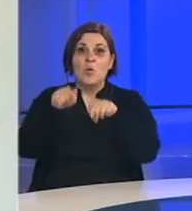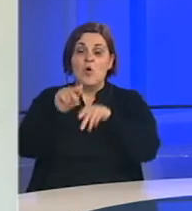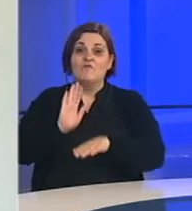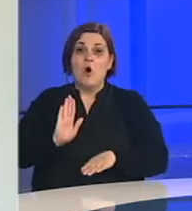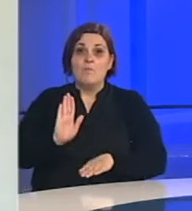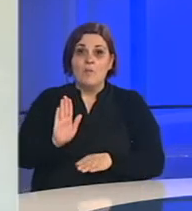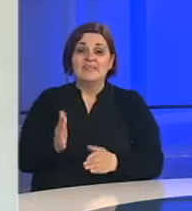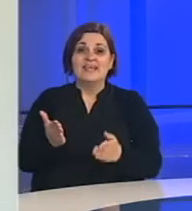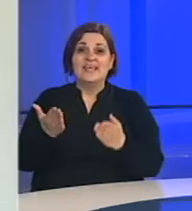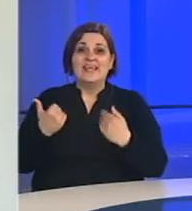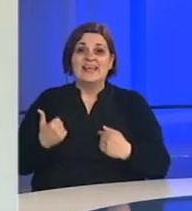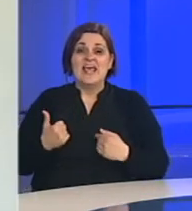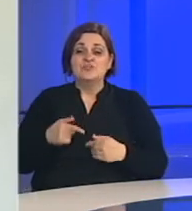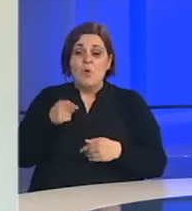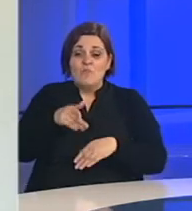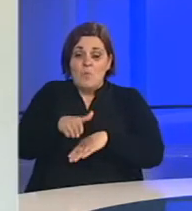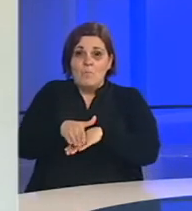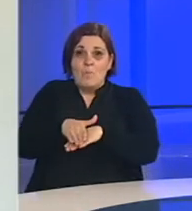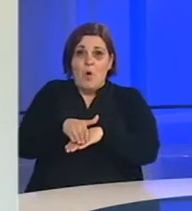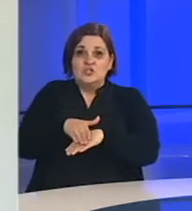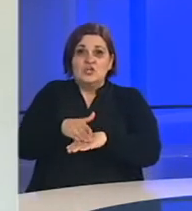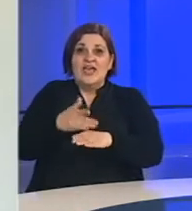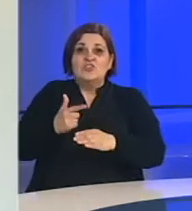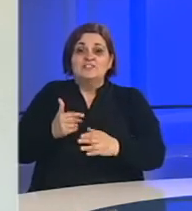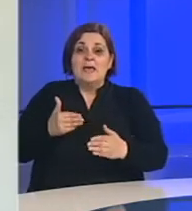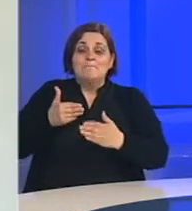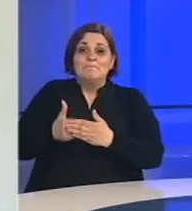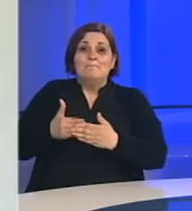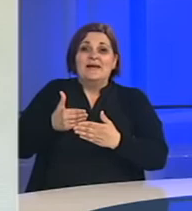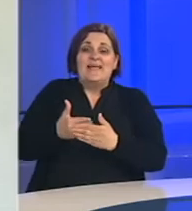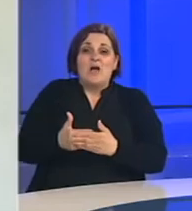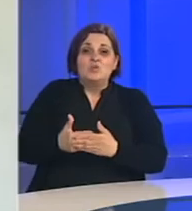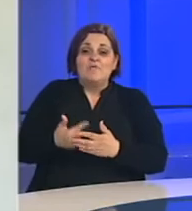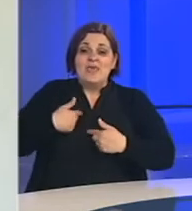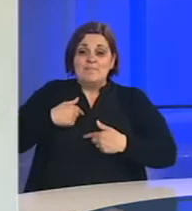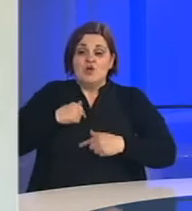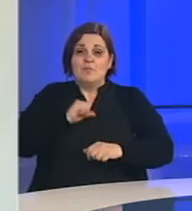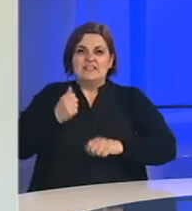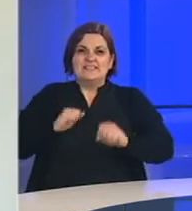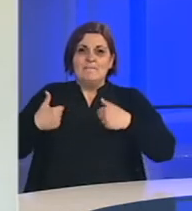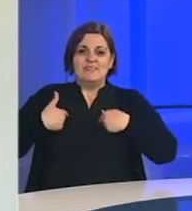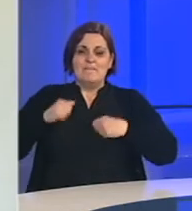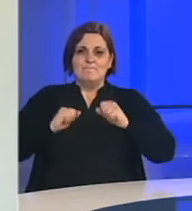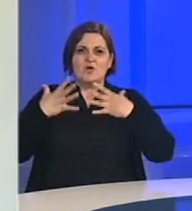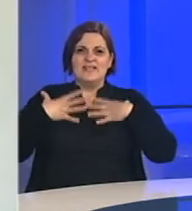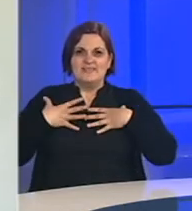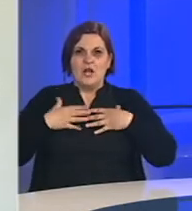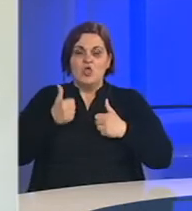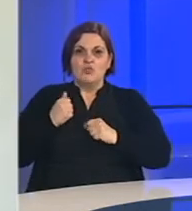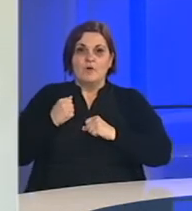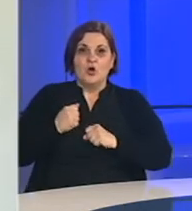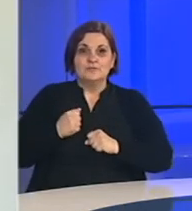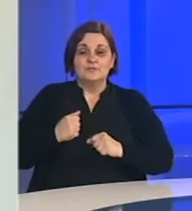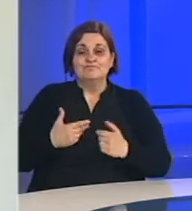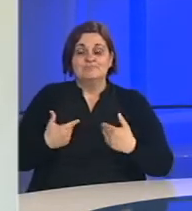trenutku, dakle, i inače, u akutnim fazima, dok još uvijek imamo adaptacijskih mehanizama na raspolaganju, generalno smo se dobro nosili.